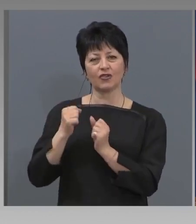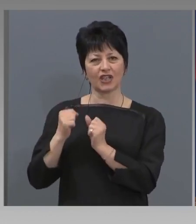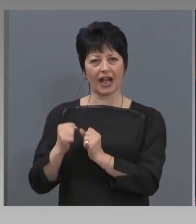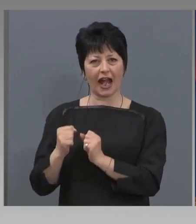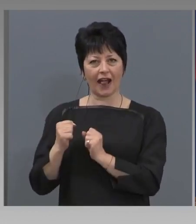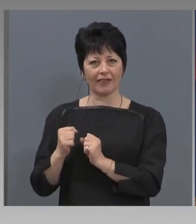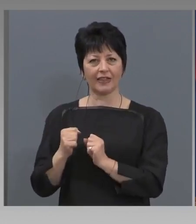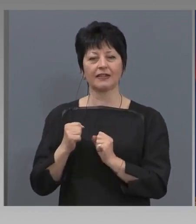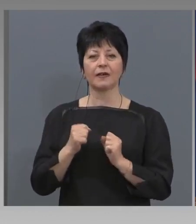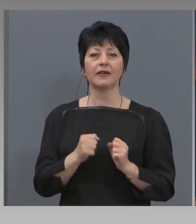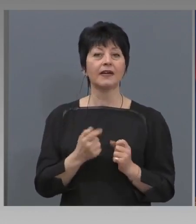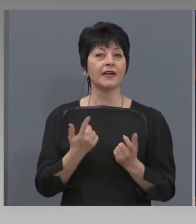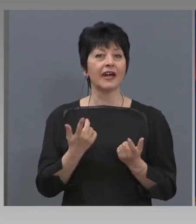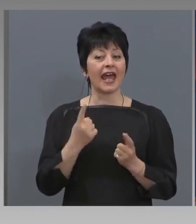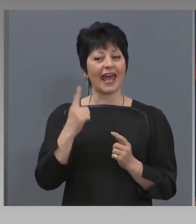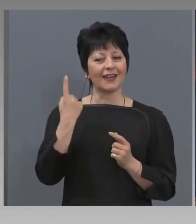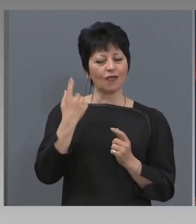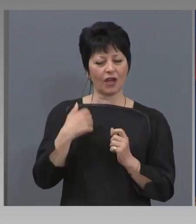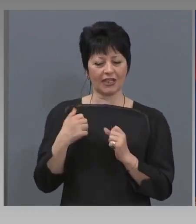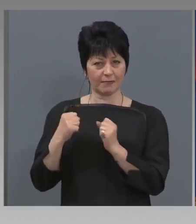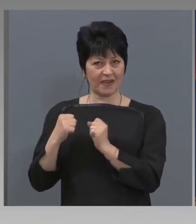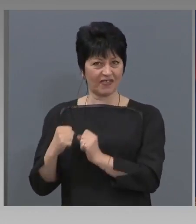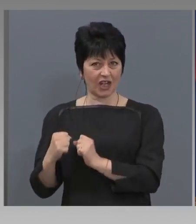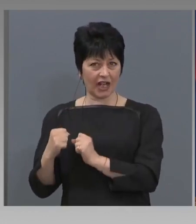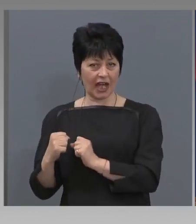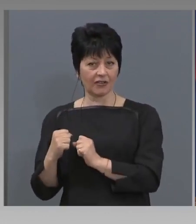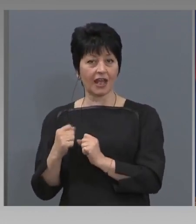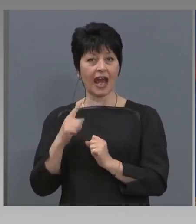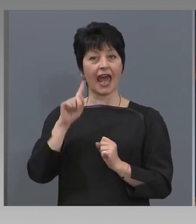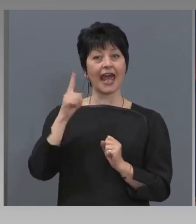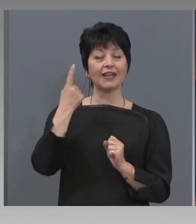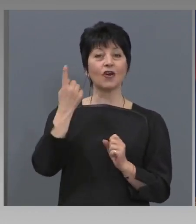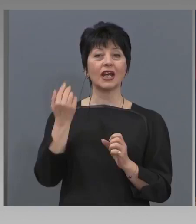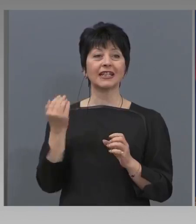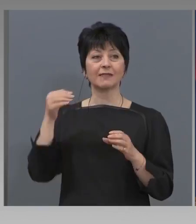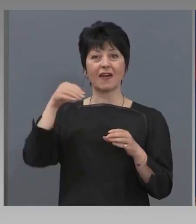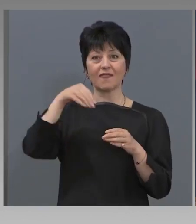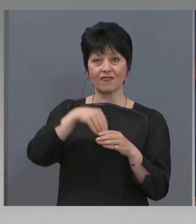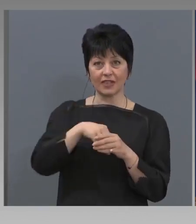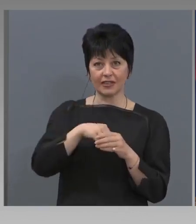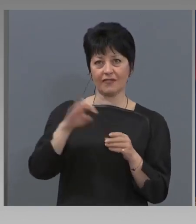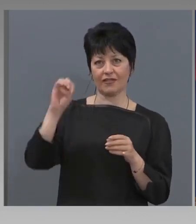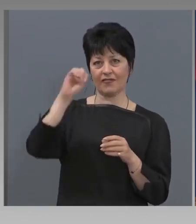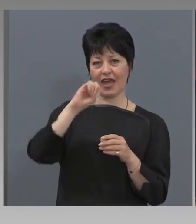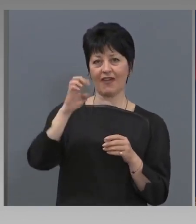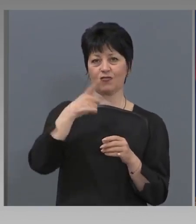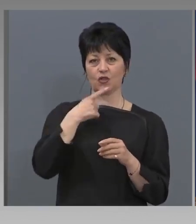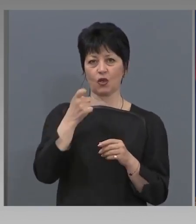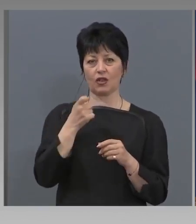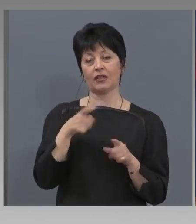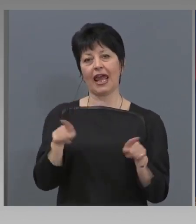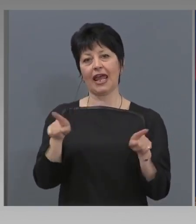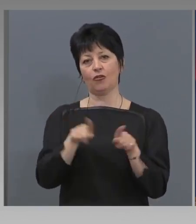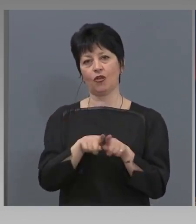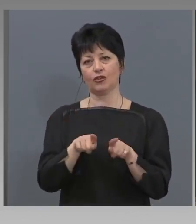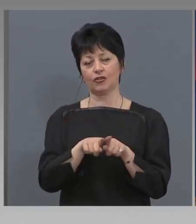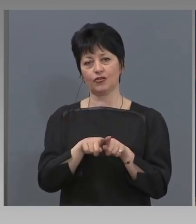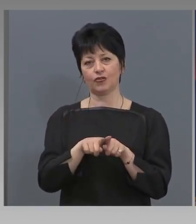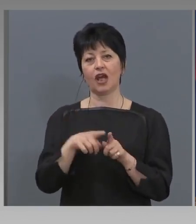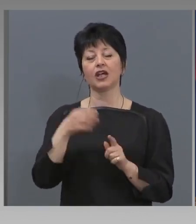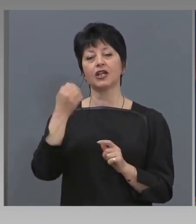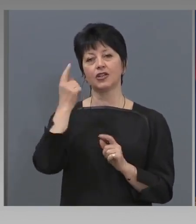които казахте, защото едно е да сме в чакалнята, друго е да сме в самата еврозона. В случая е едно и също. Ще можем да ползваме